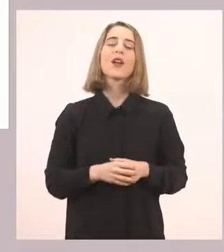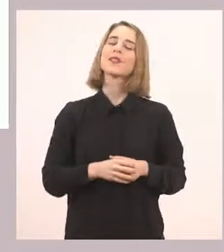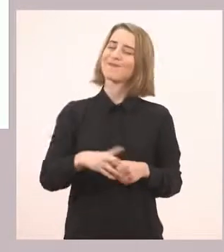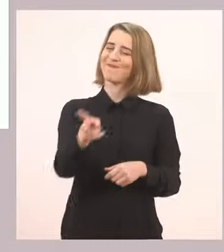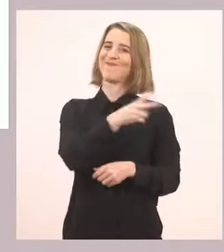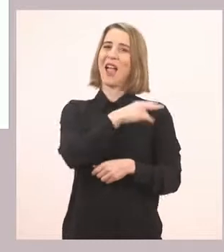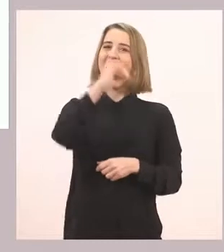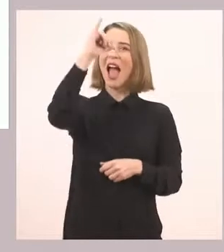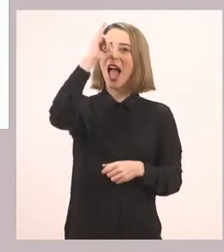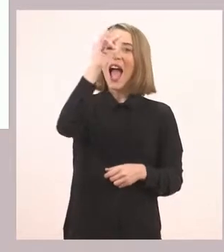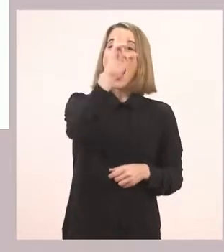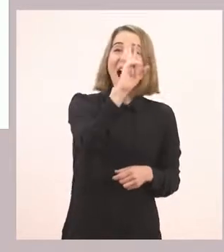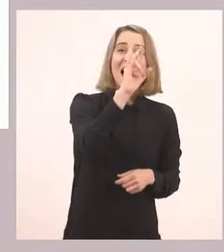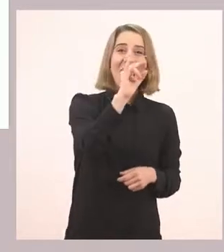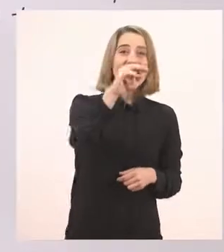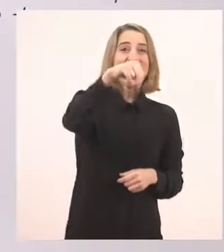Ορεινόκερος. Πολύ ωραία λέξη.